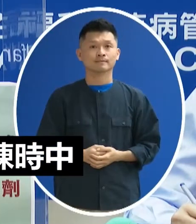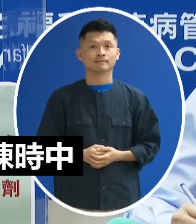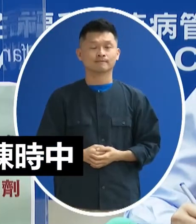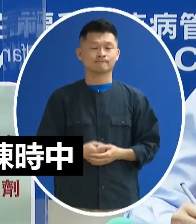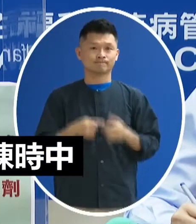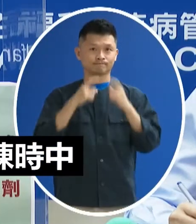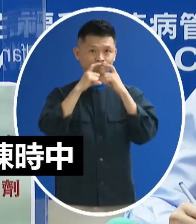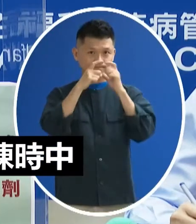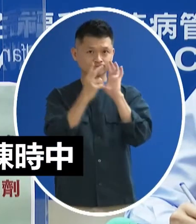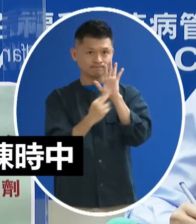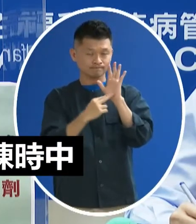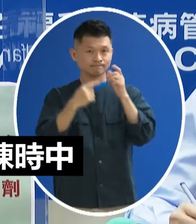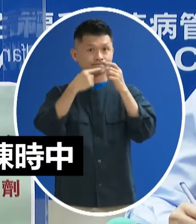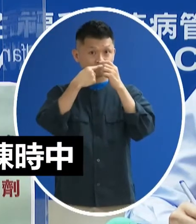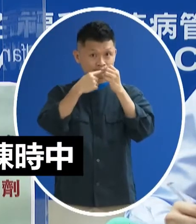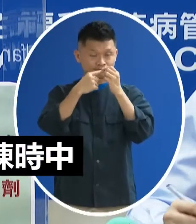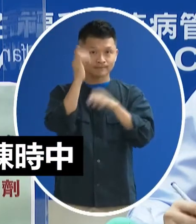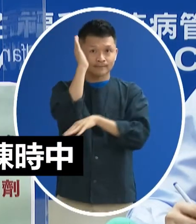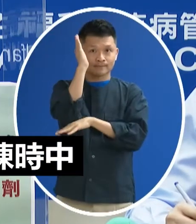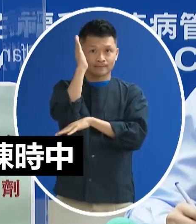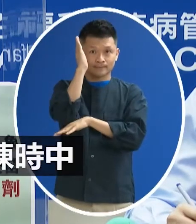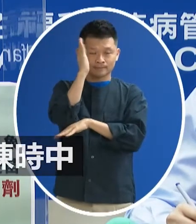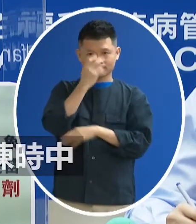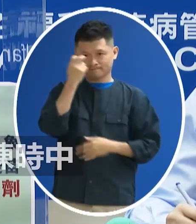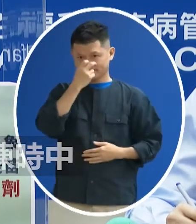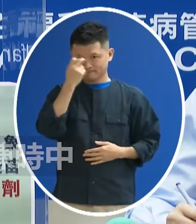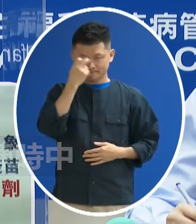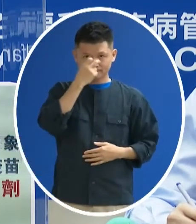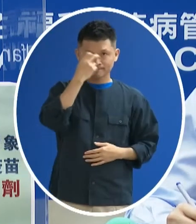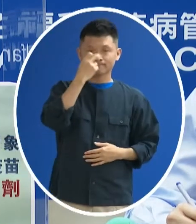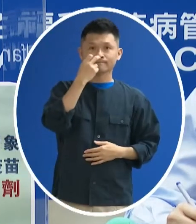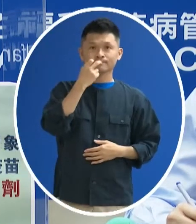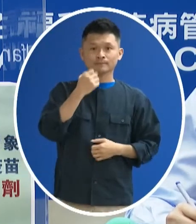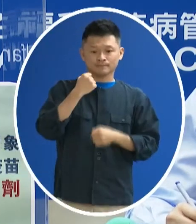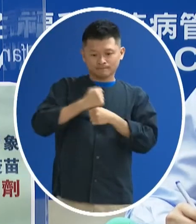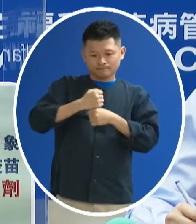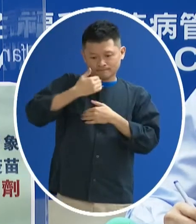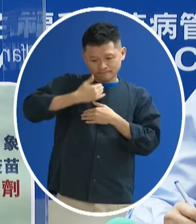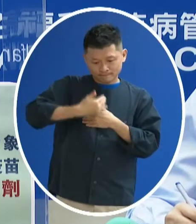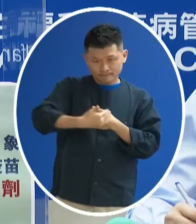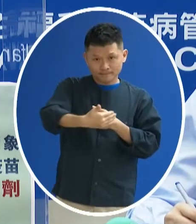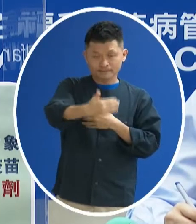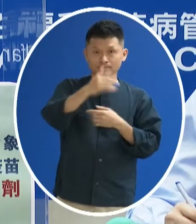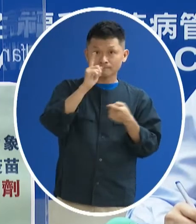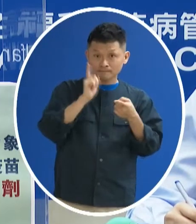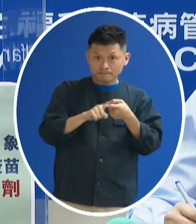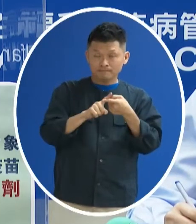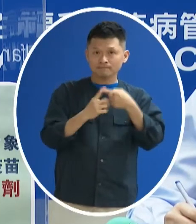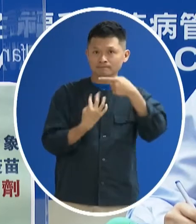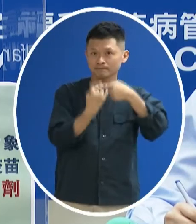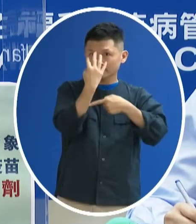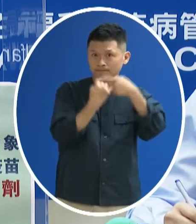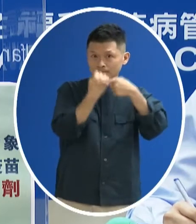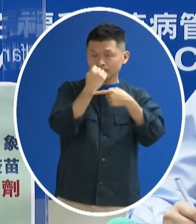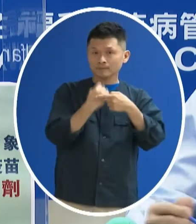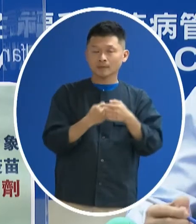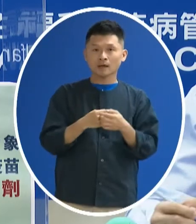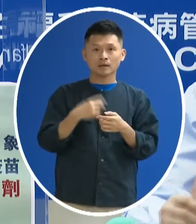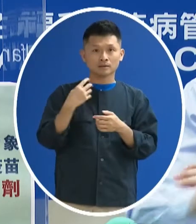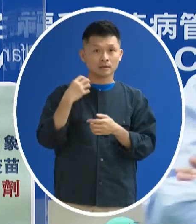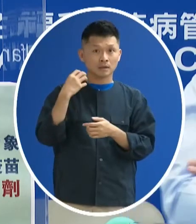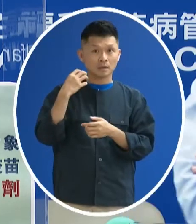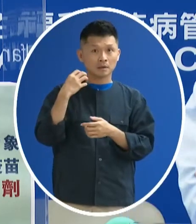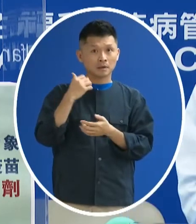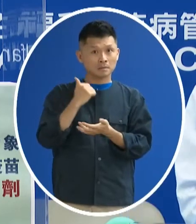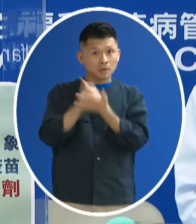第一個 我想說這當然政府的一個檢查在執行上面一個流程的一個正確性讓他有效性 當然